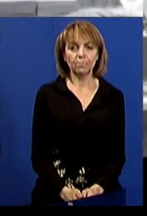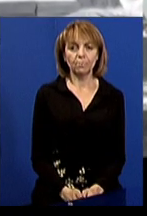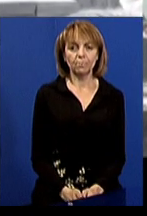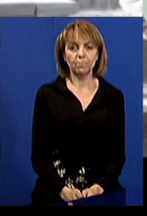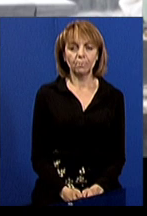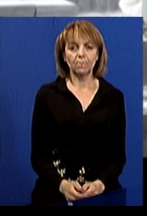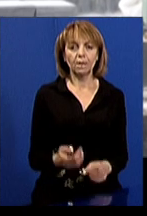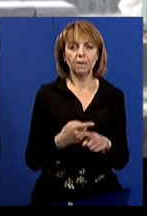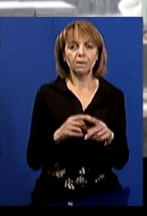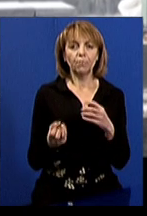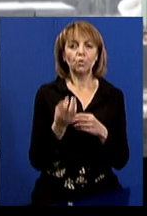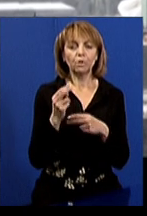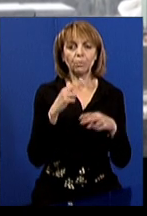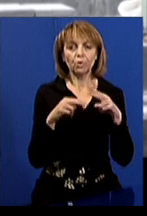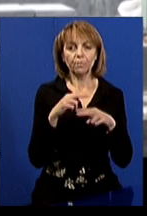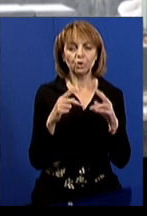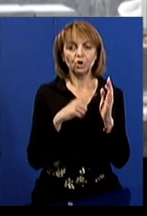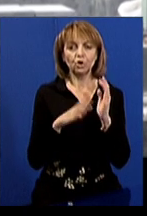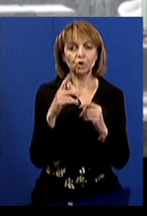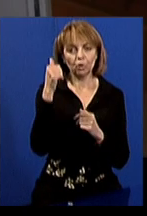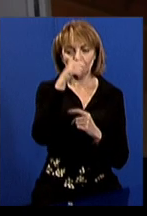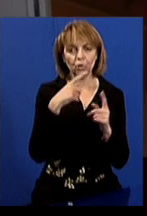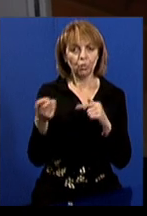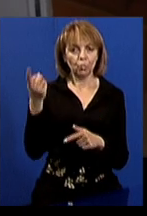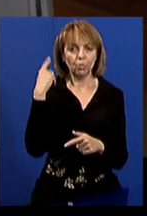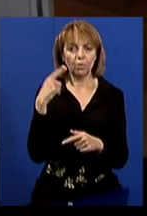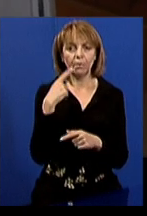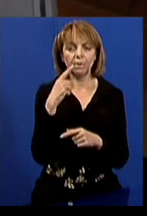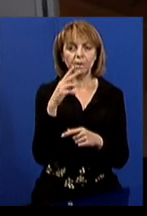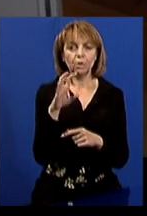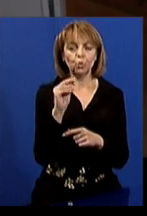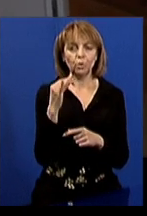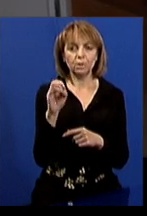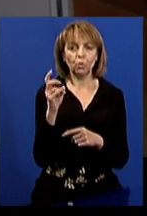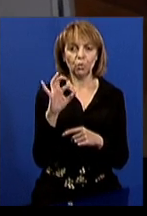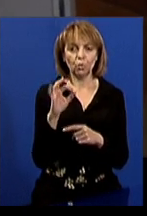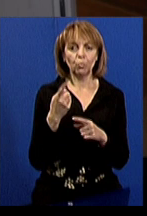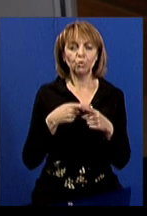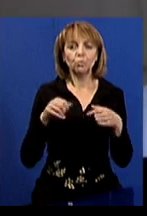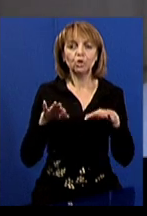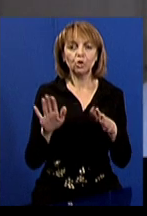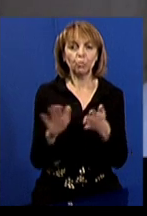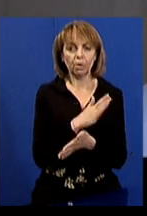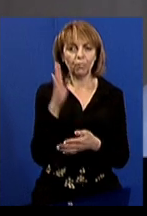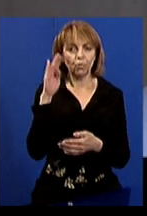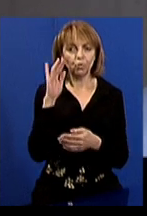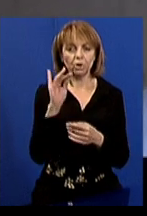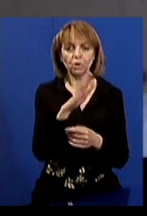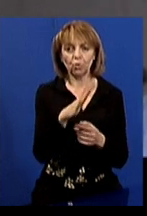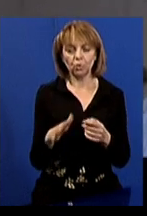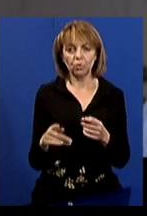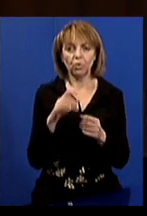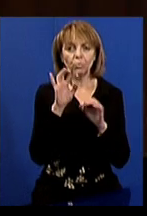Цей фонтан збудували 64 роки тому, каже речник мерії Юрій Сидоренко. Чому вирішили прибрати воду із ходинок,